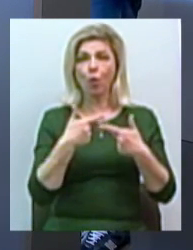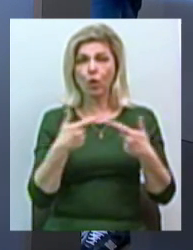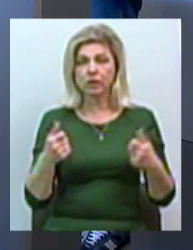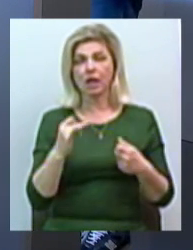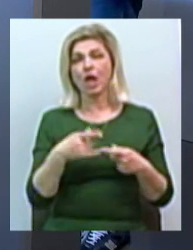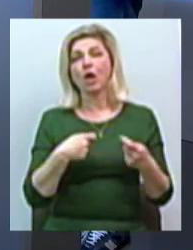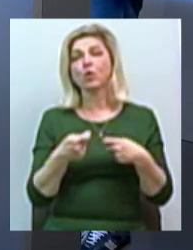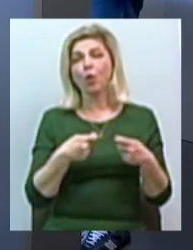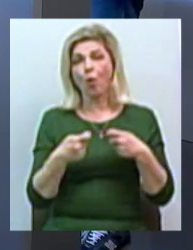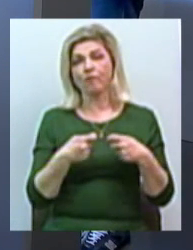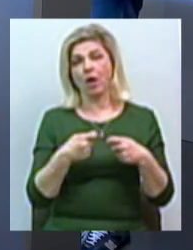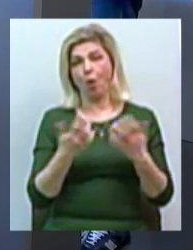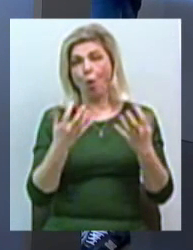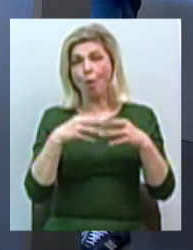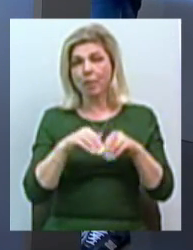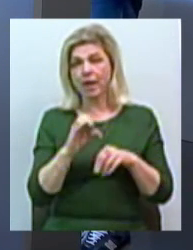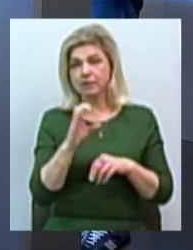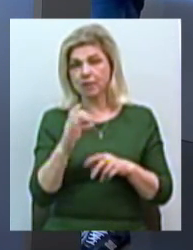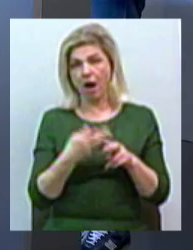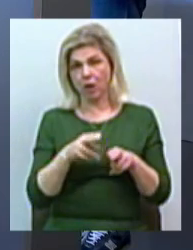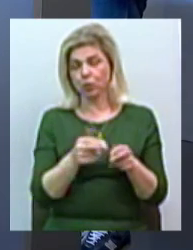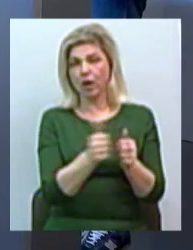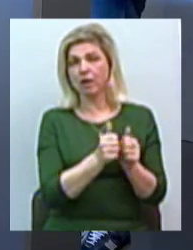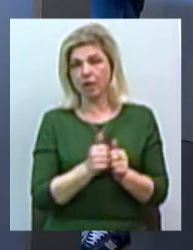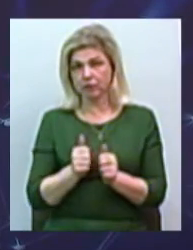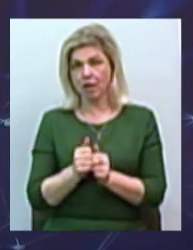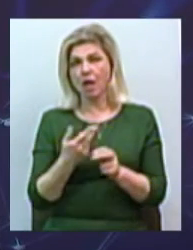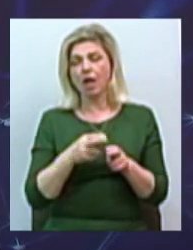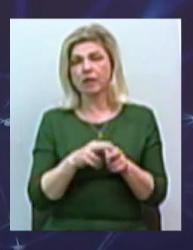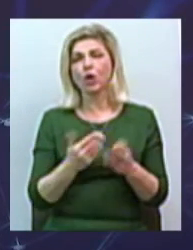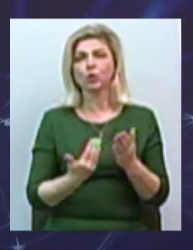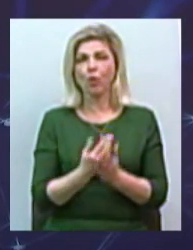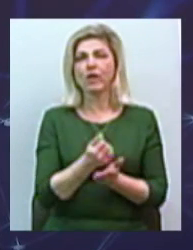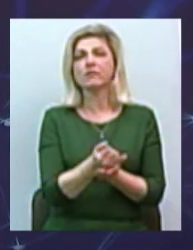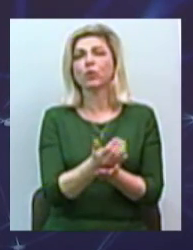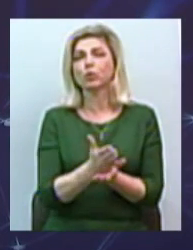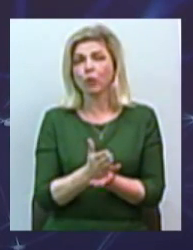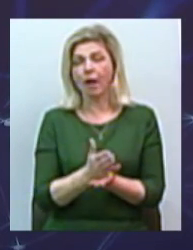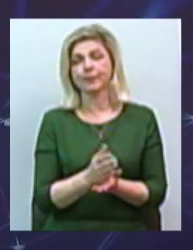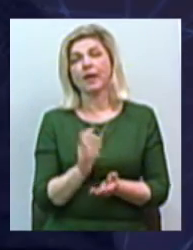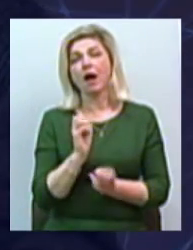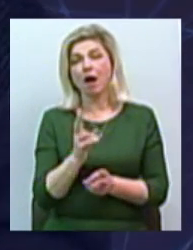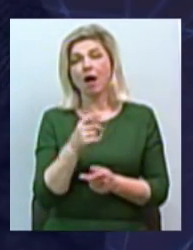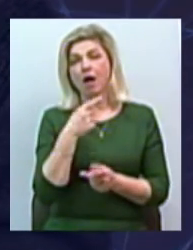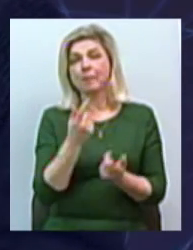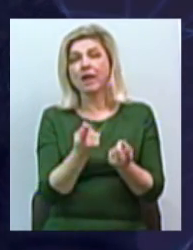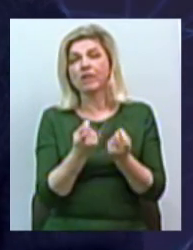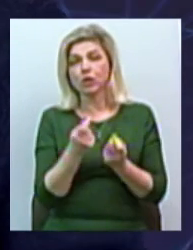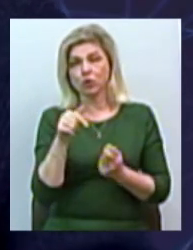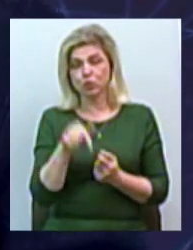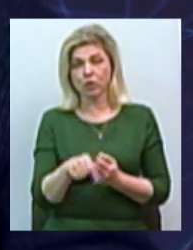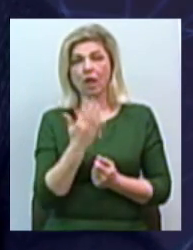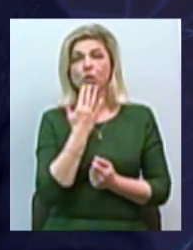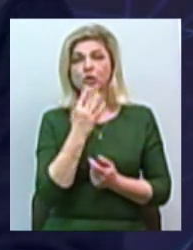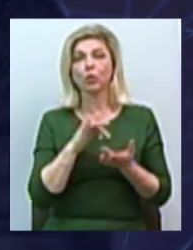-проміщенні комплекси, які вокруг це все образуються. Це полноценно нова інфраструктура. Тому що, коли ми говоримо, як привлечь сюди іностранних